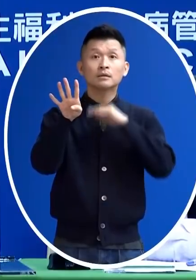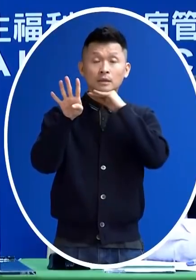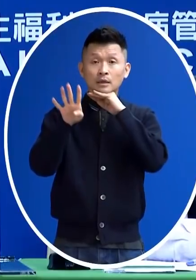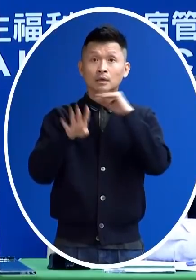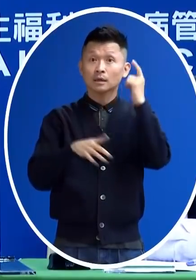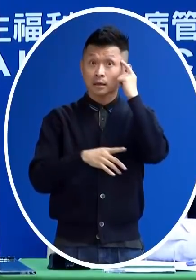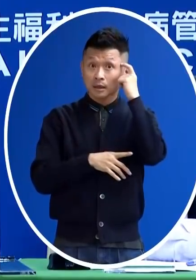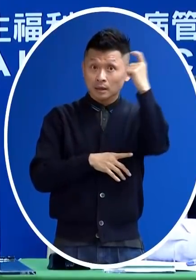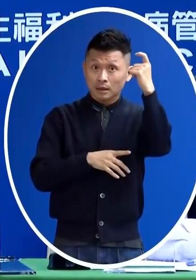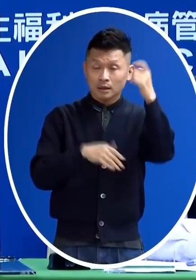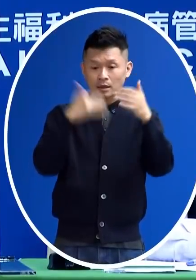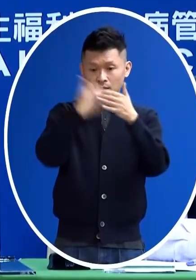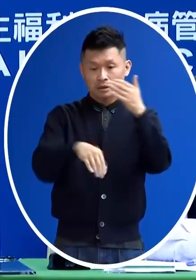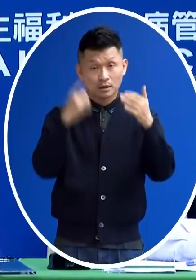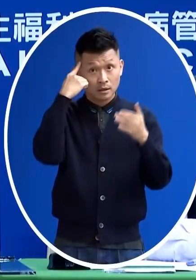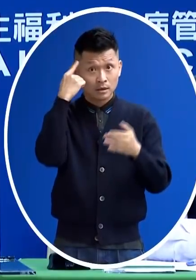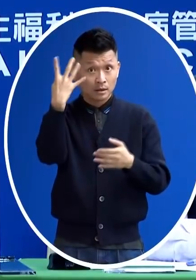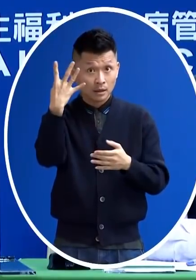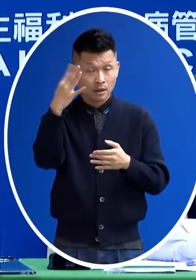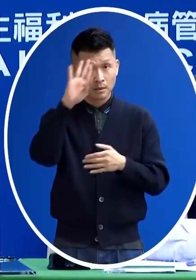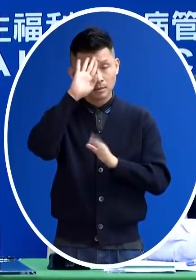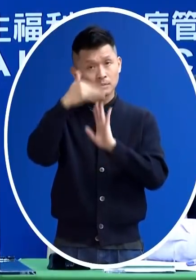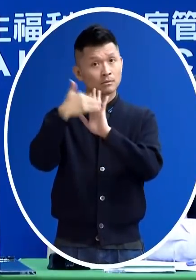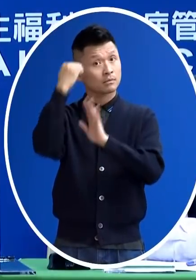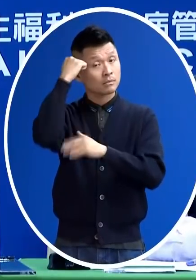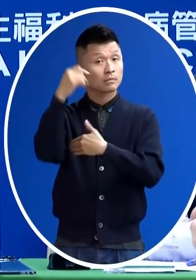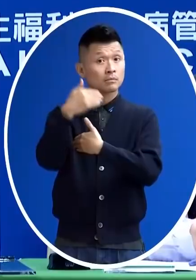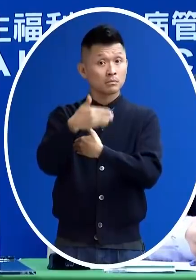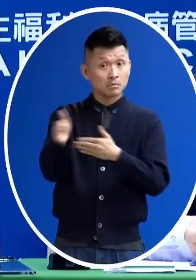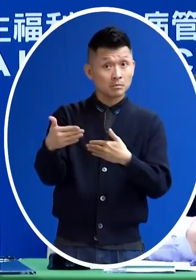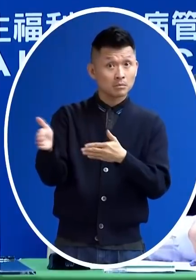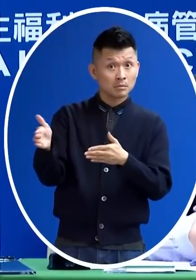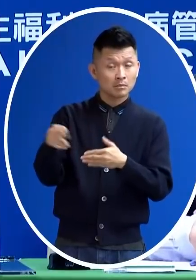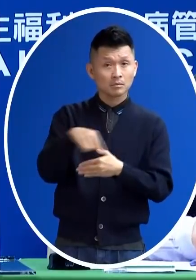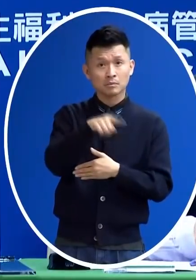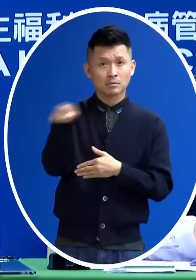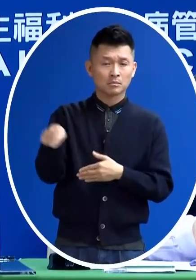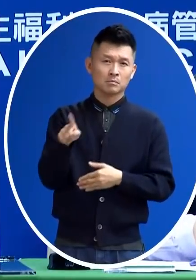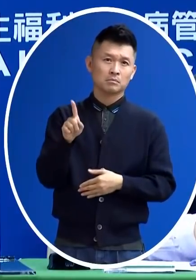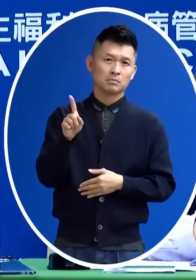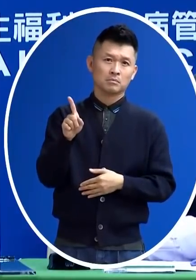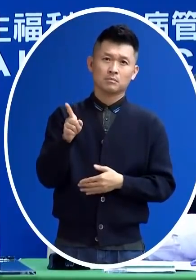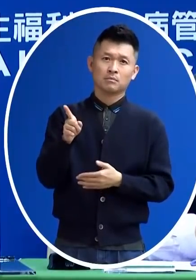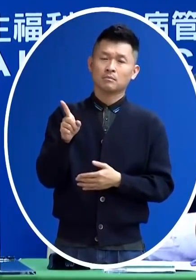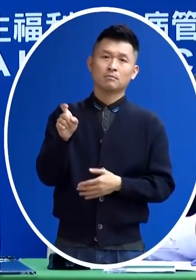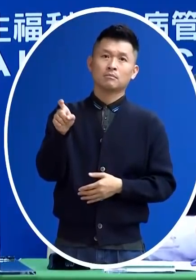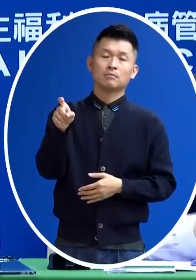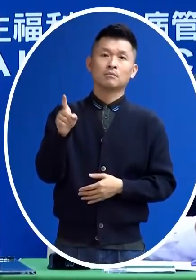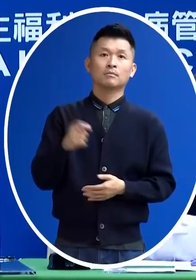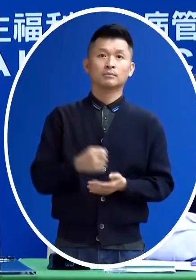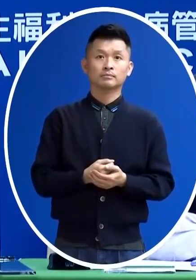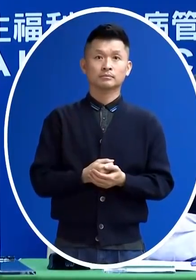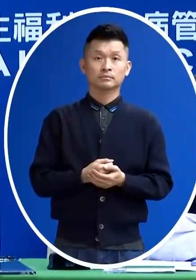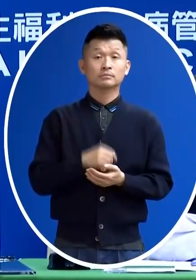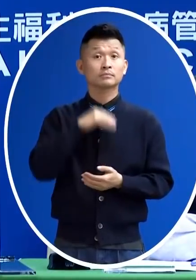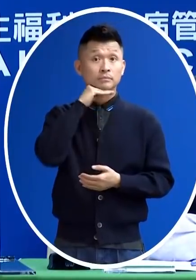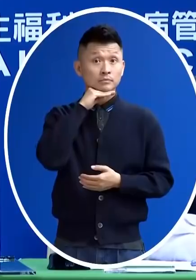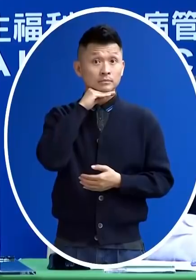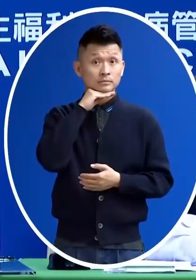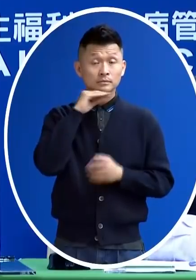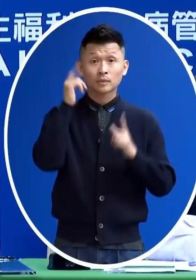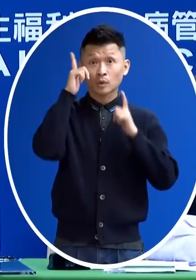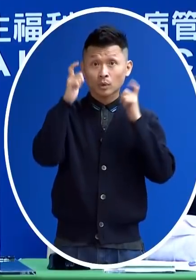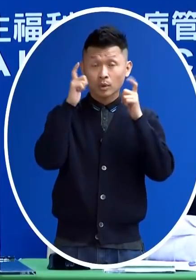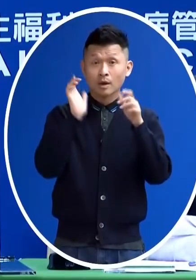多出來的4天防疫旅館事實上是沒有辦法用 除非當然我不能排除說後面就越過年